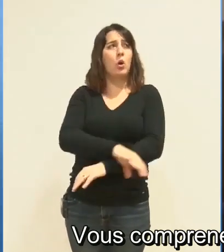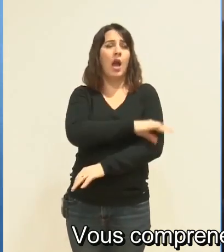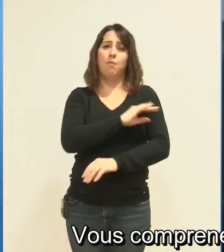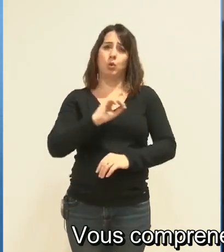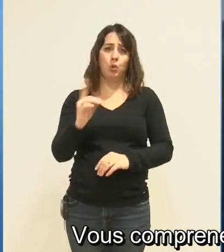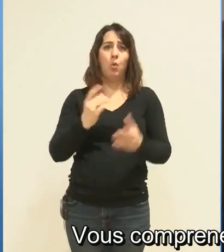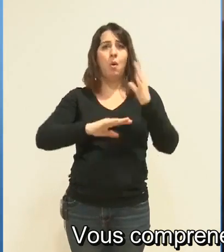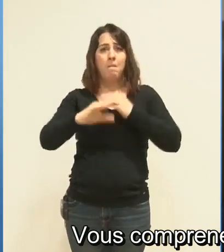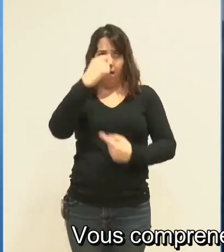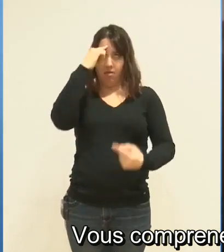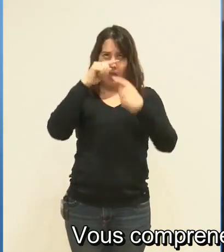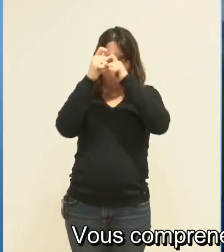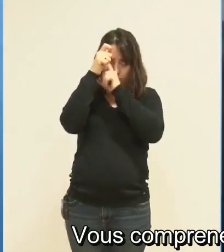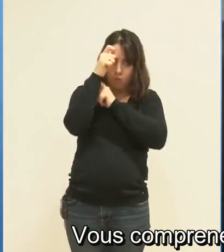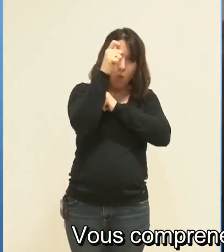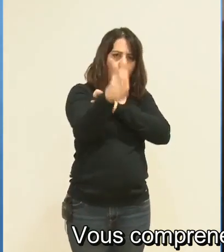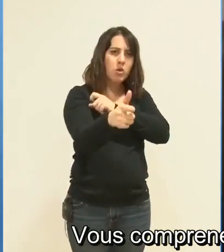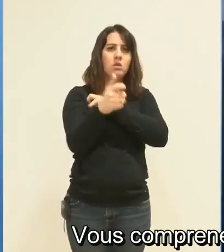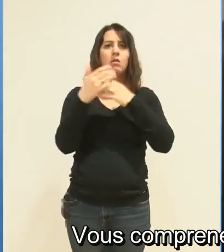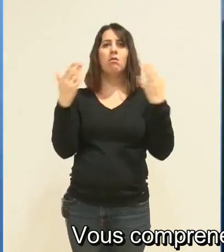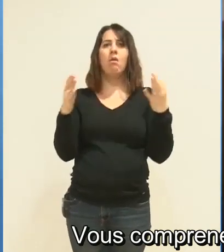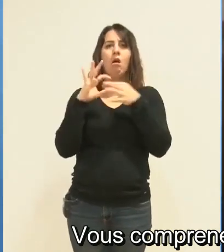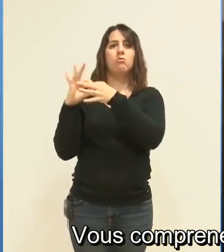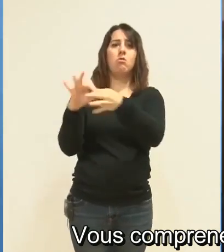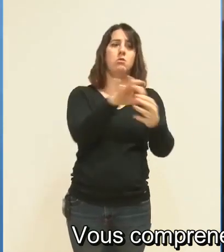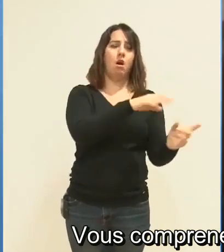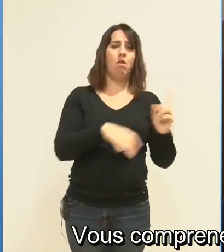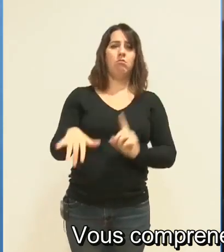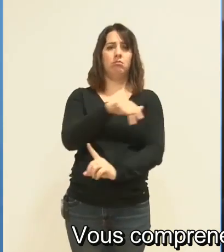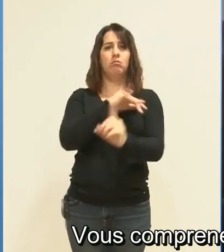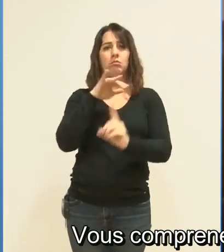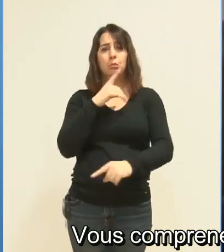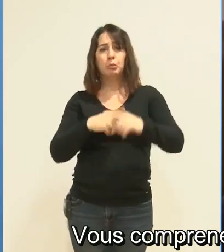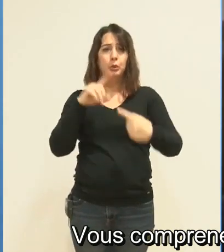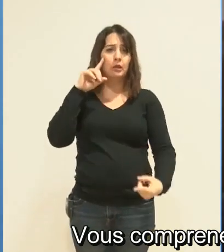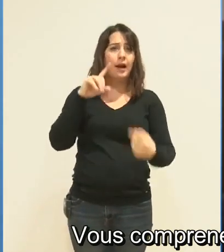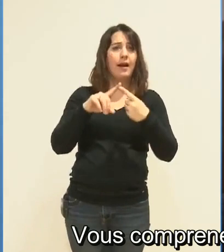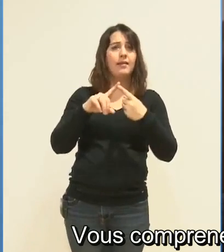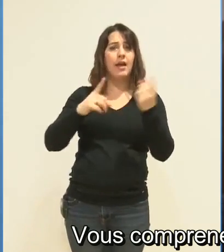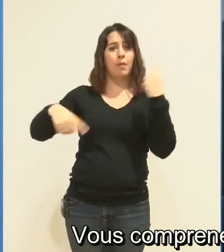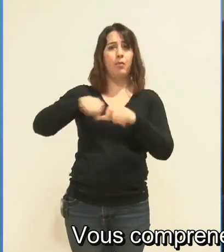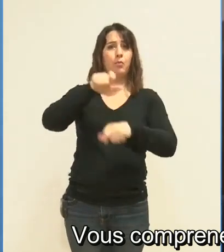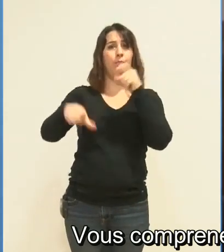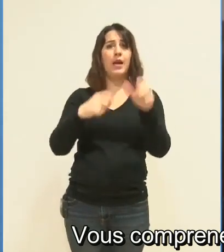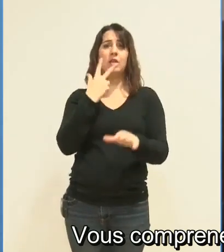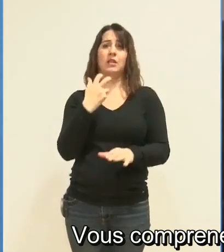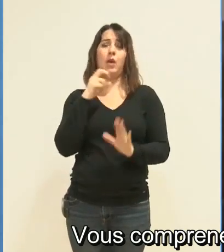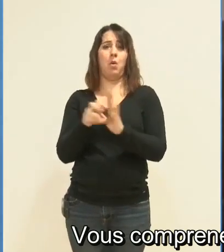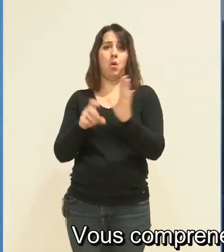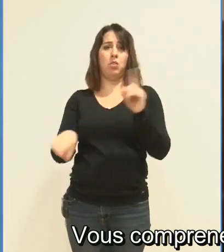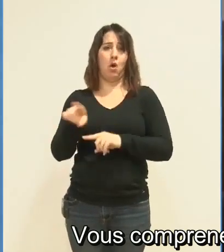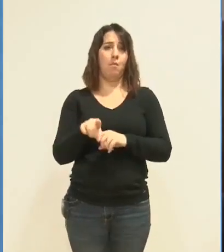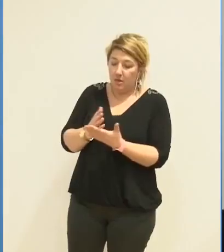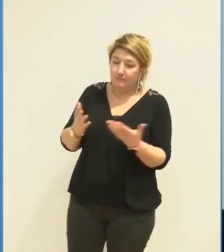mais seulement par cohérence vis-à-vis de la cohésion sociale et des intérêts de nos concitoyens. Je voterai